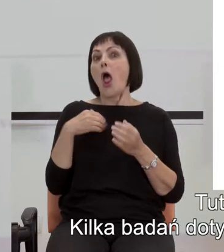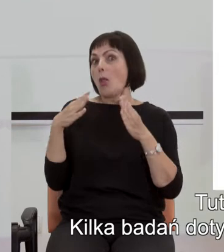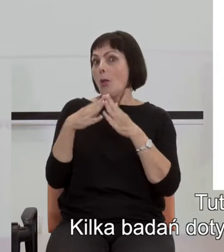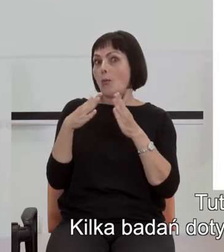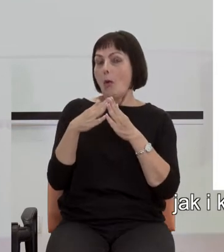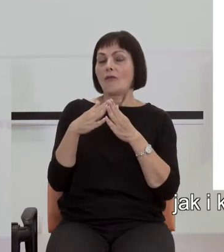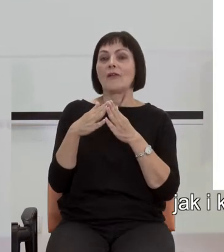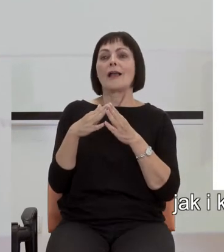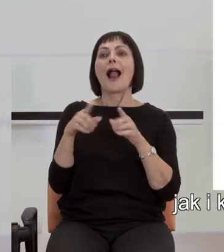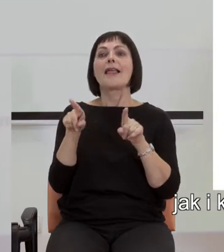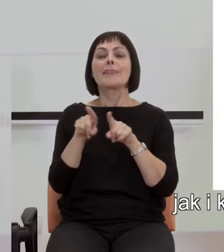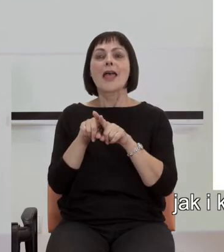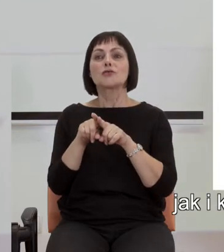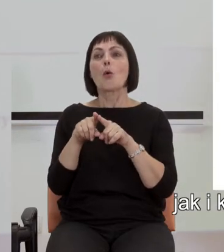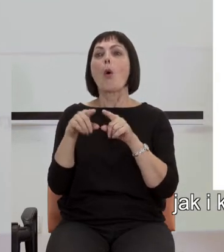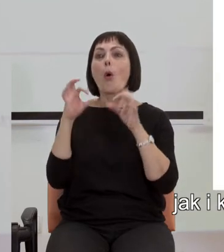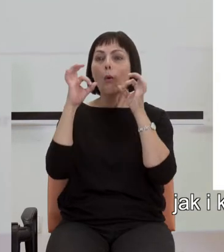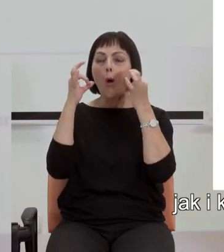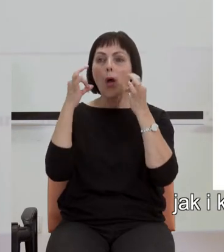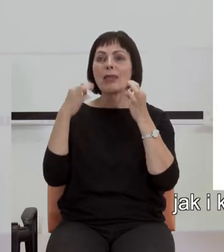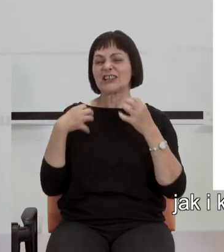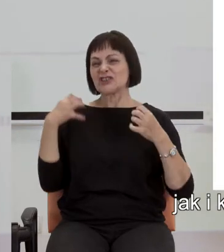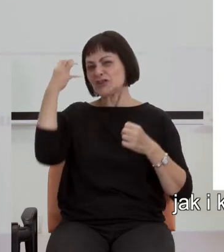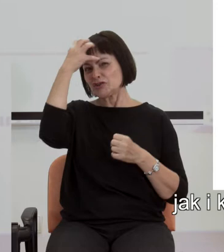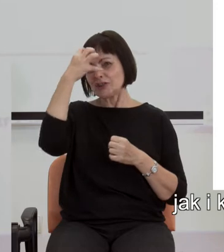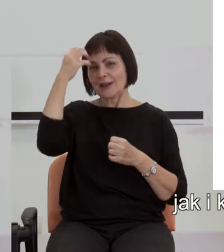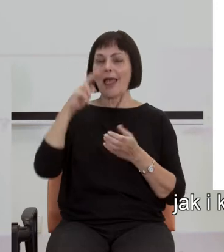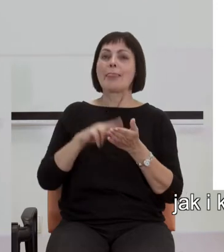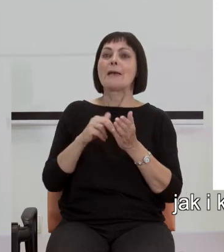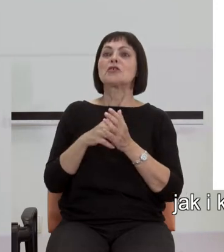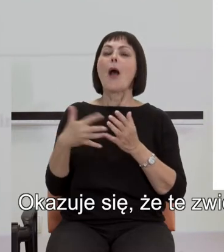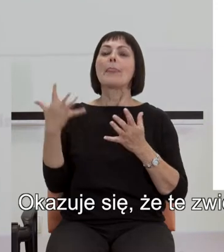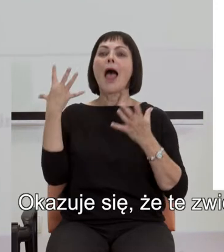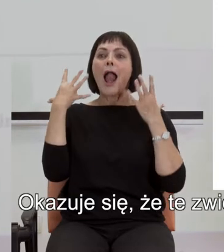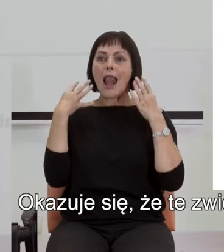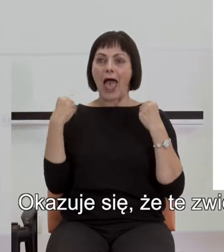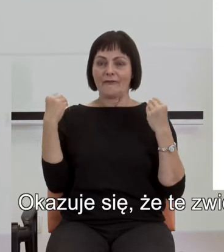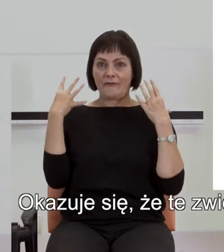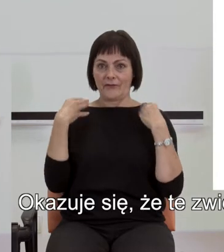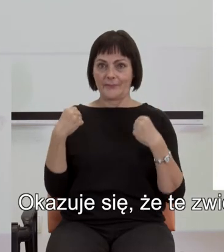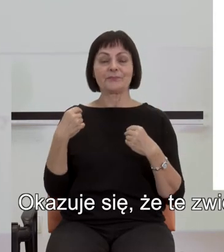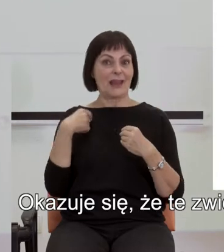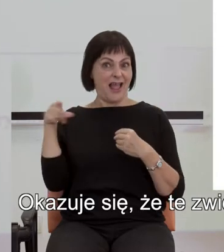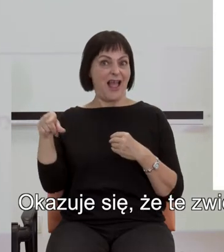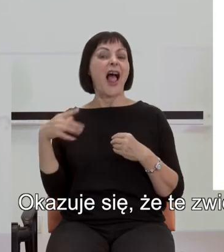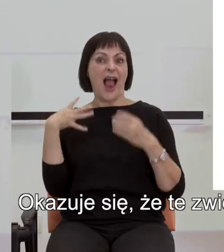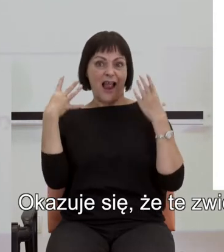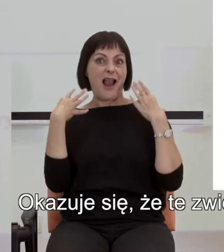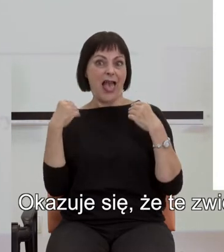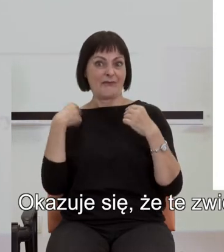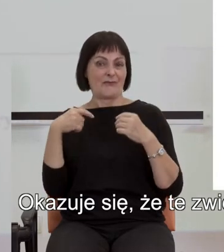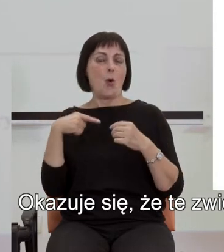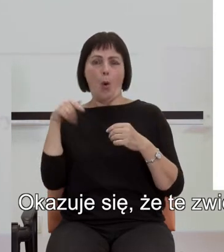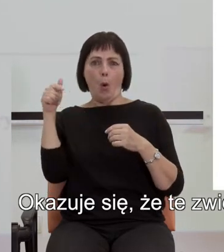domowych, jak i kotów żyjących dziko, na przykład lwów. Okazuje się, że te zwierzęta potrafią